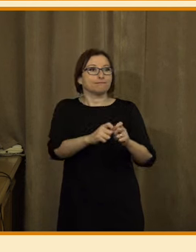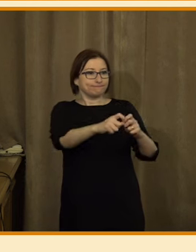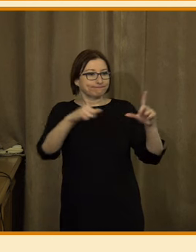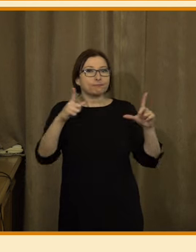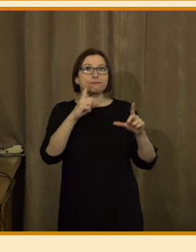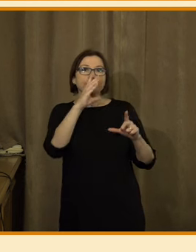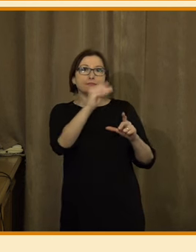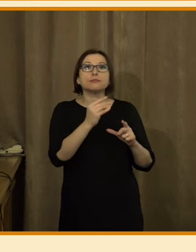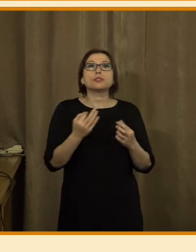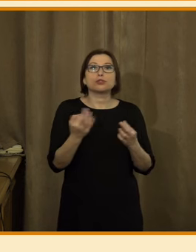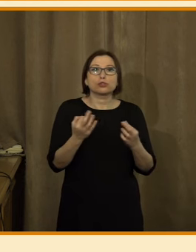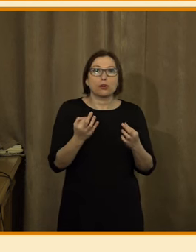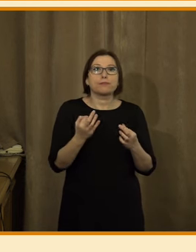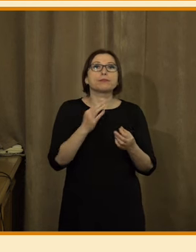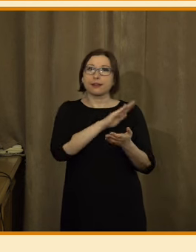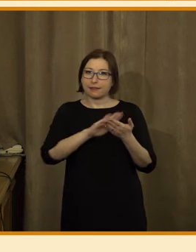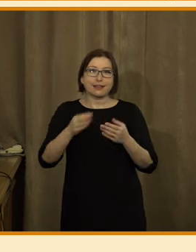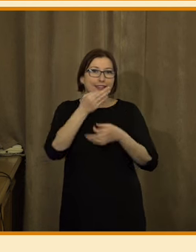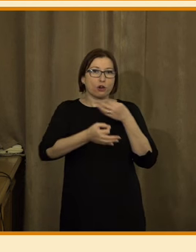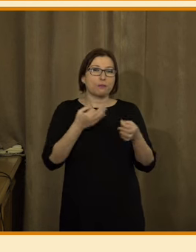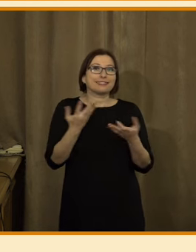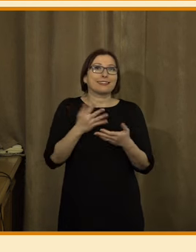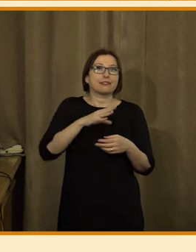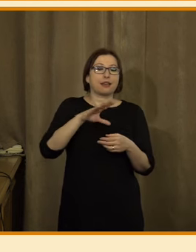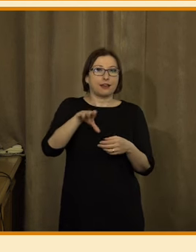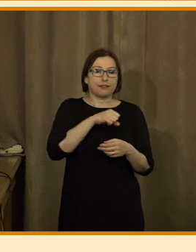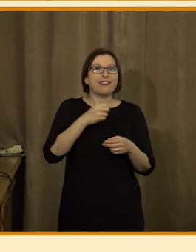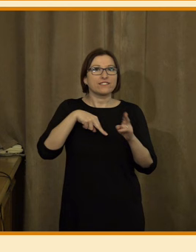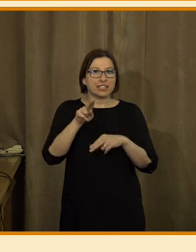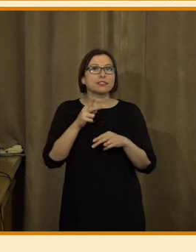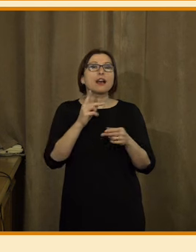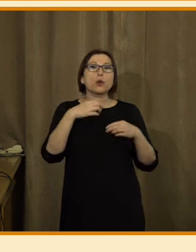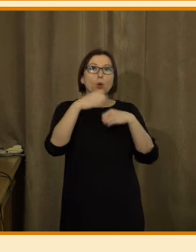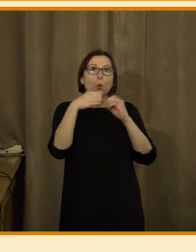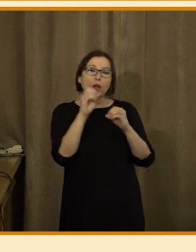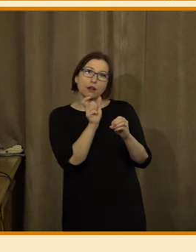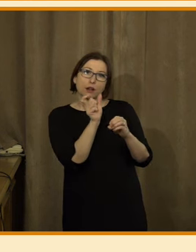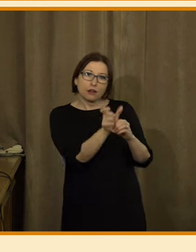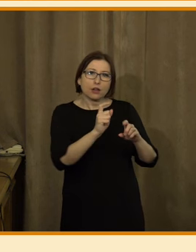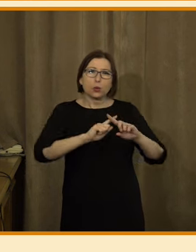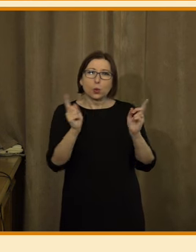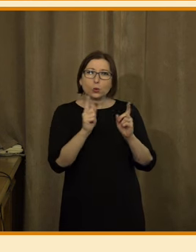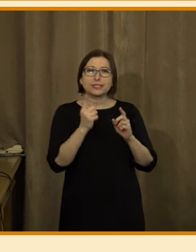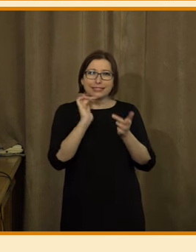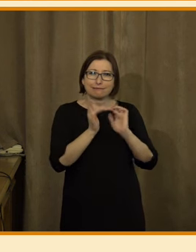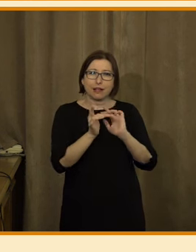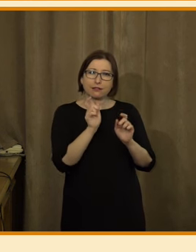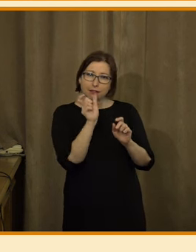události. A tady se ukazuje, že lidé preferují vyhledávače. Máte tam